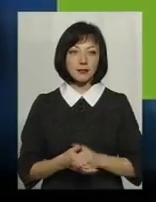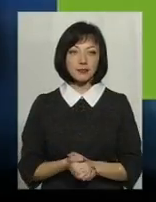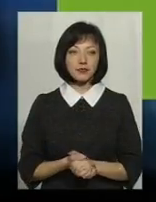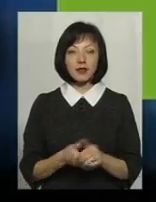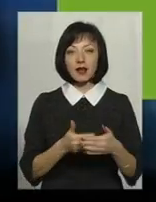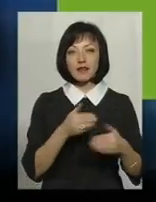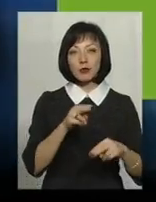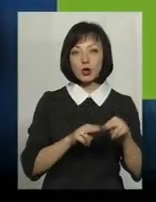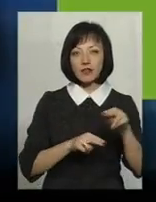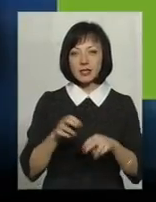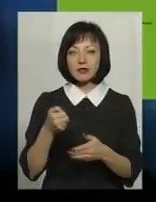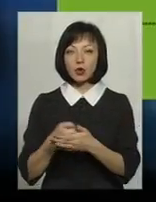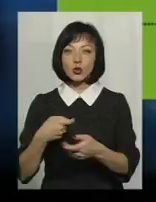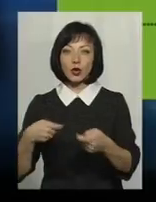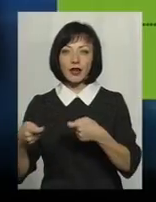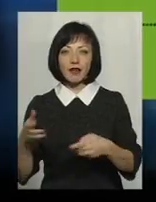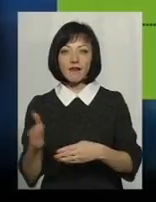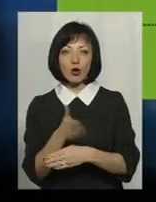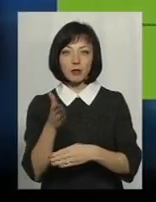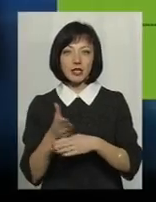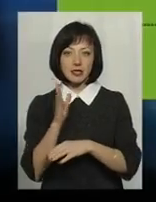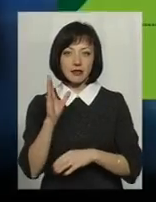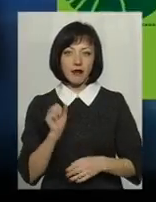Від будівництва до торгівлі та виробництва.